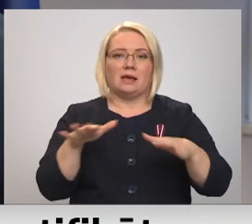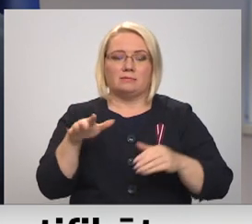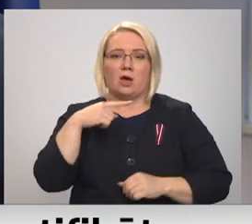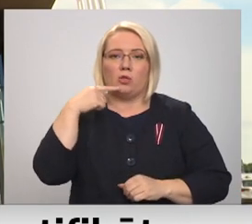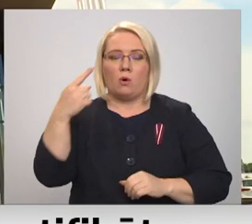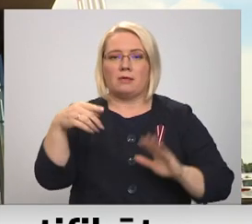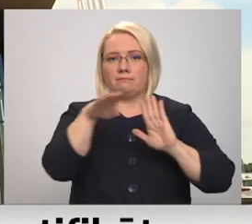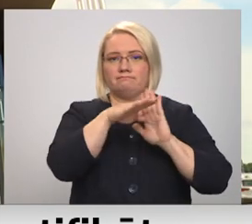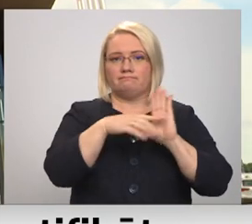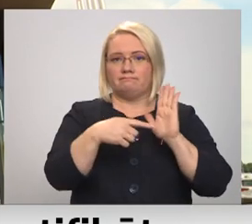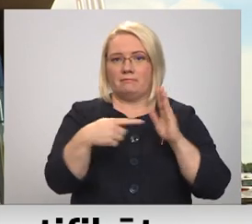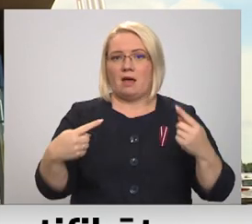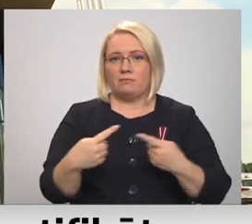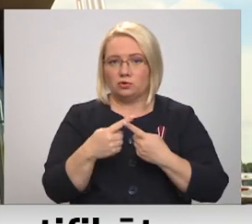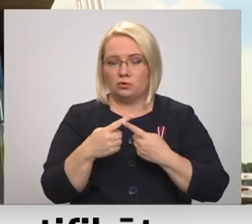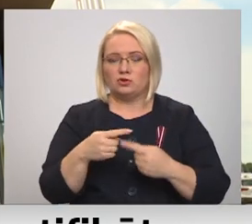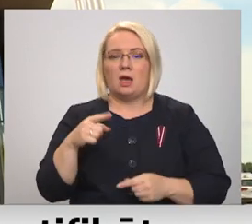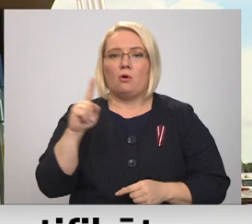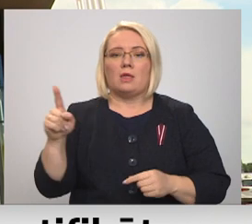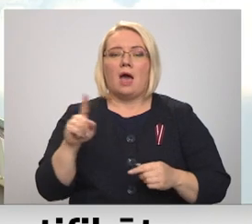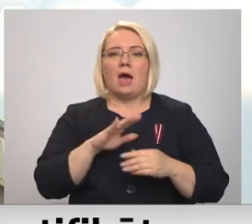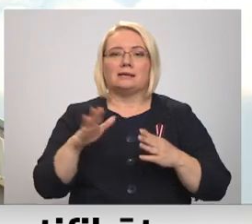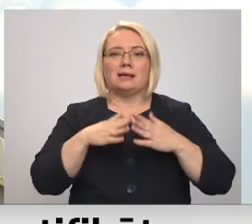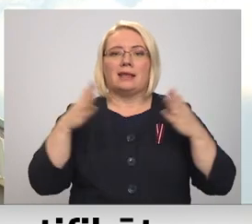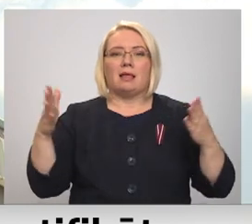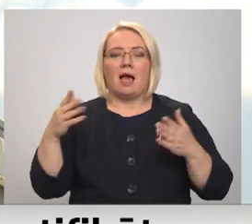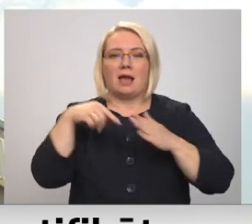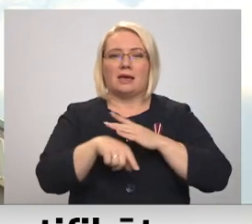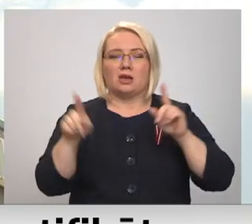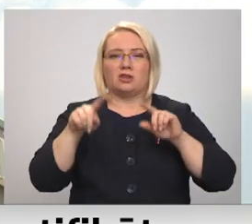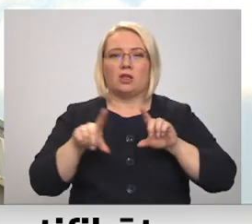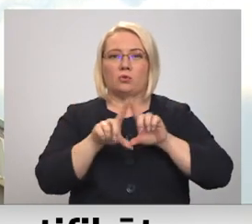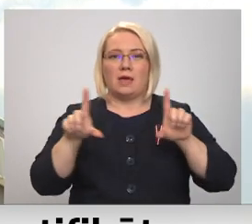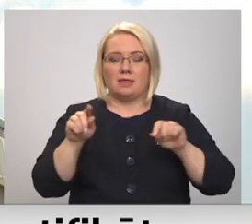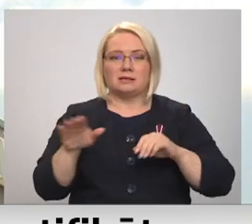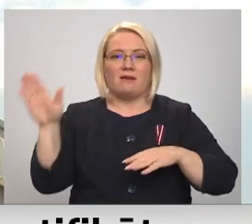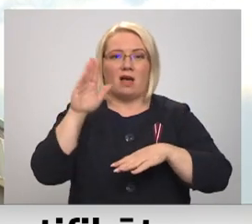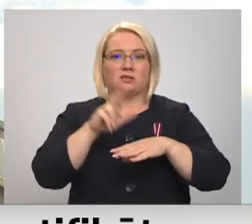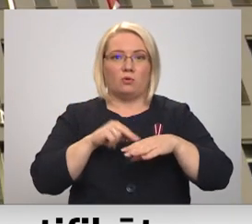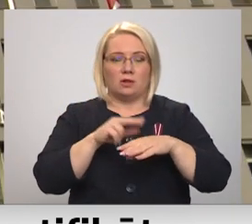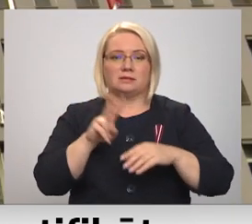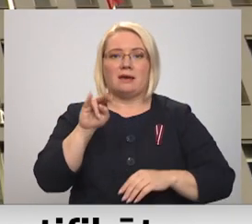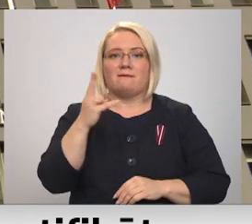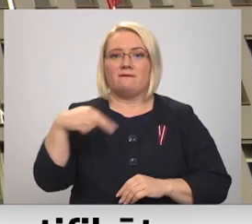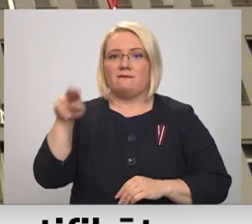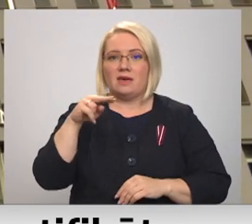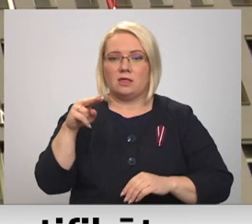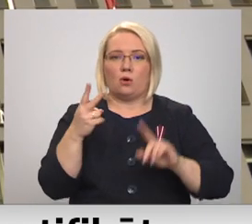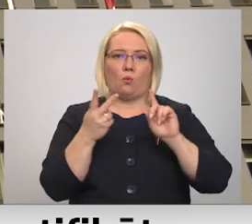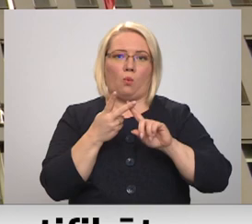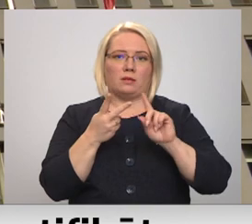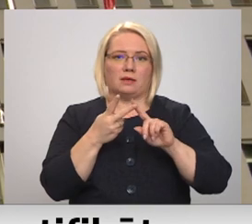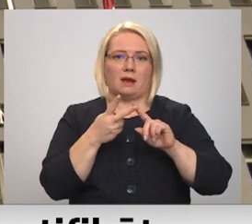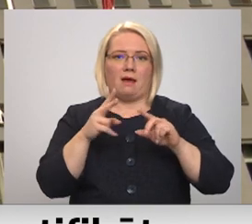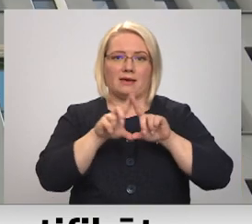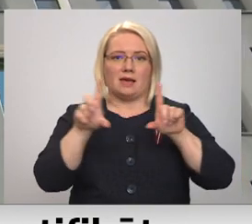normativēju aktā. Uzreiz aiz lielākā iekšlietu dienesta valsts policijas, valsts ieņēmumu dienests ir otra darbinieku